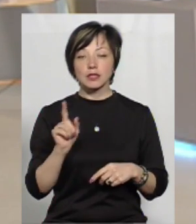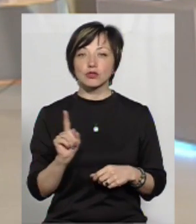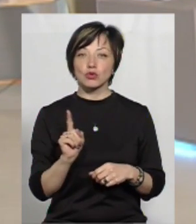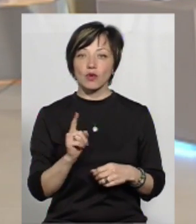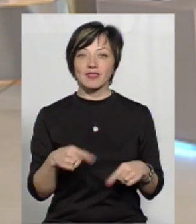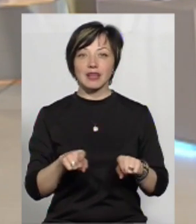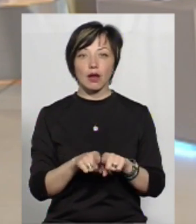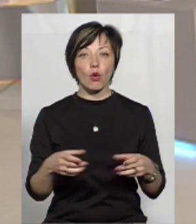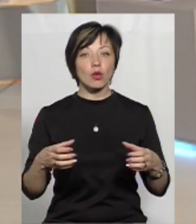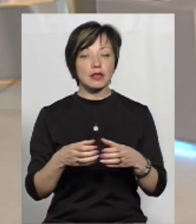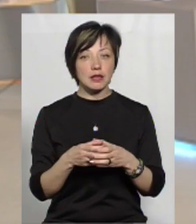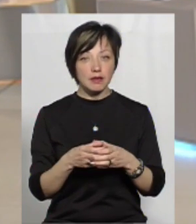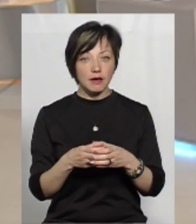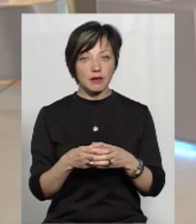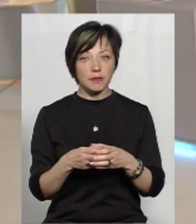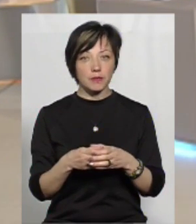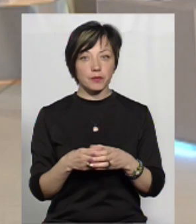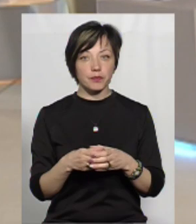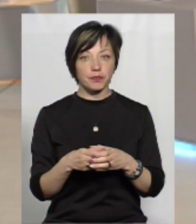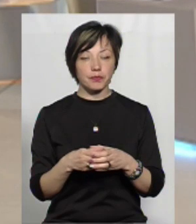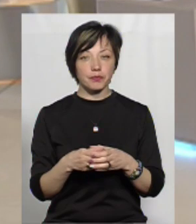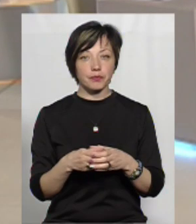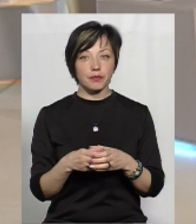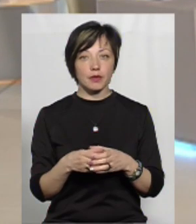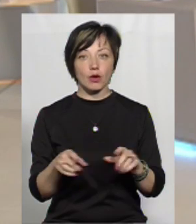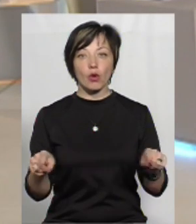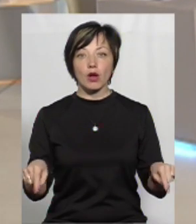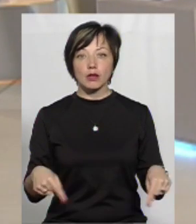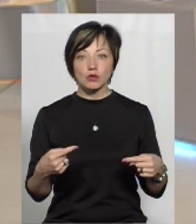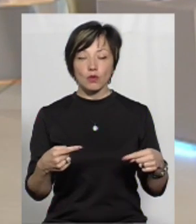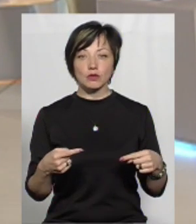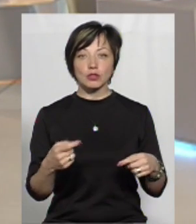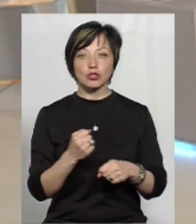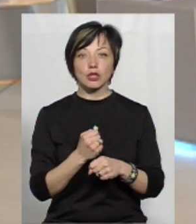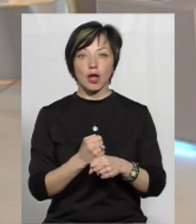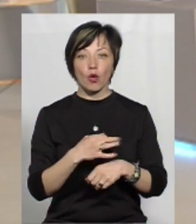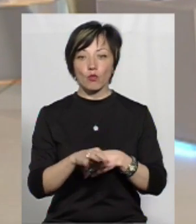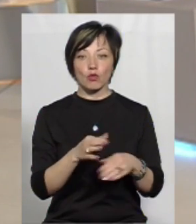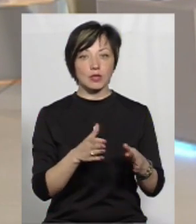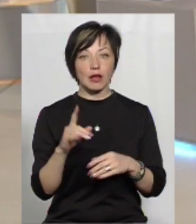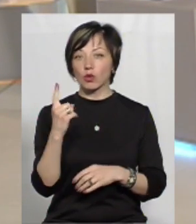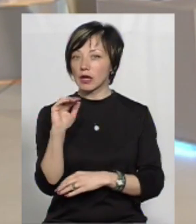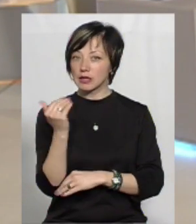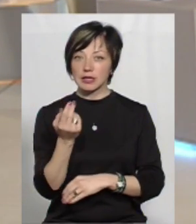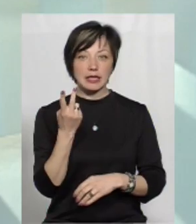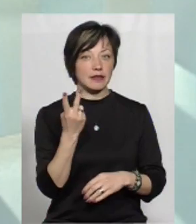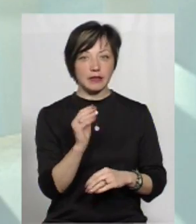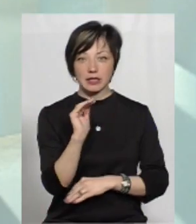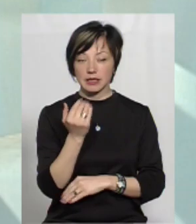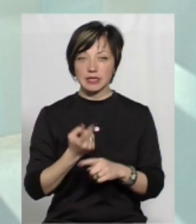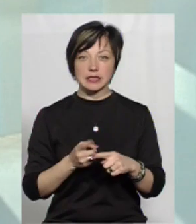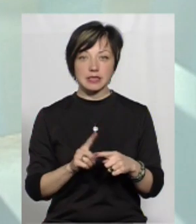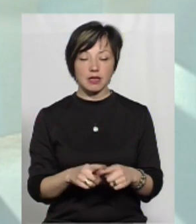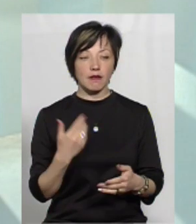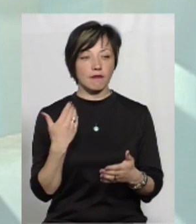в таких колективах, які організовуються і щиняють булінг, це не одна дитина, це не дві дитини,